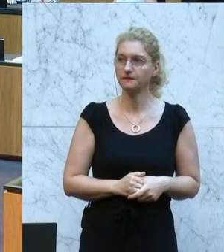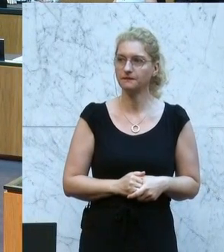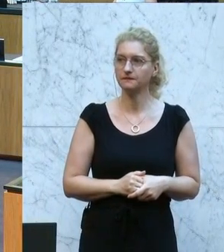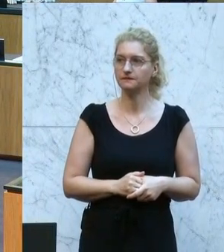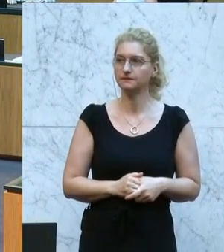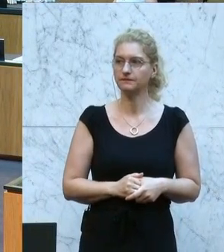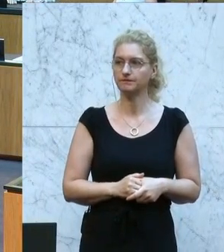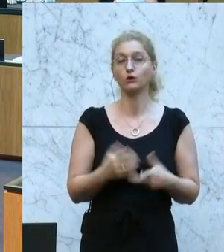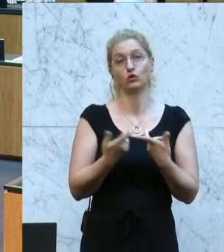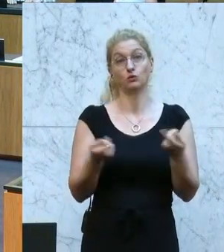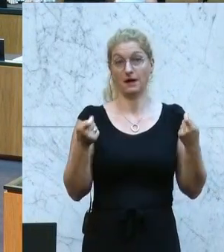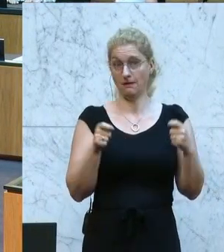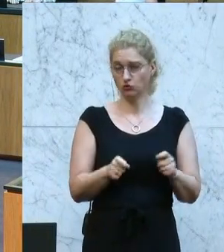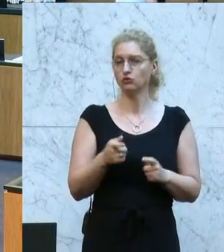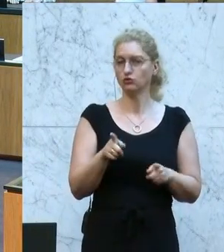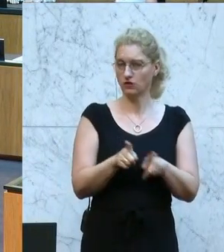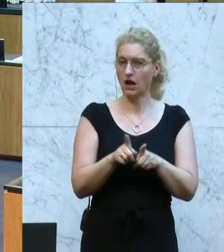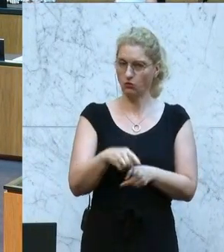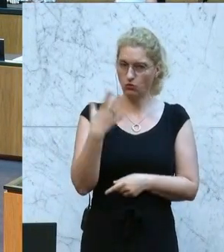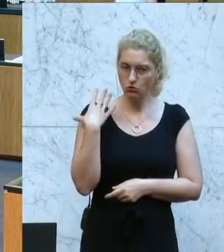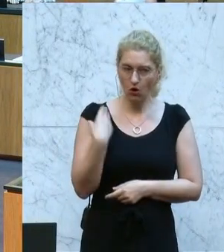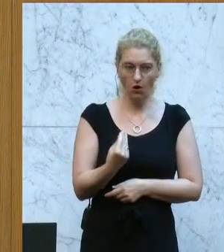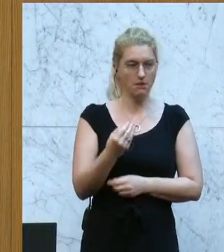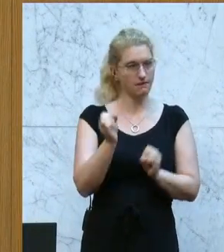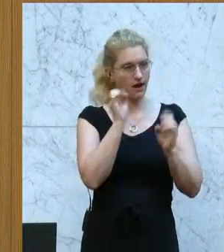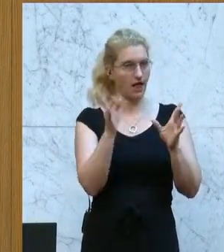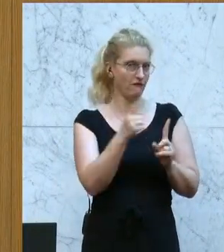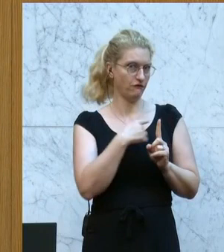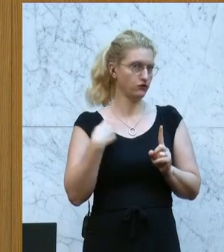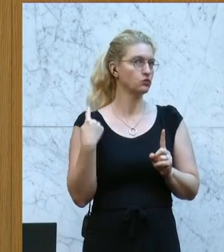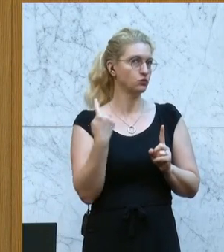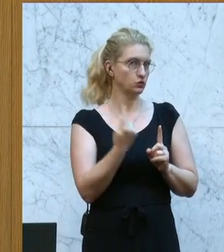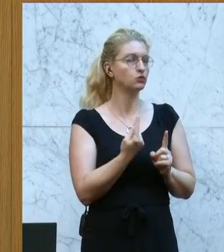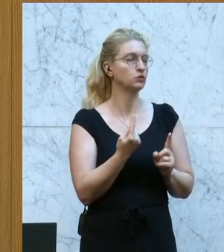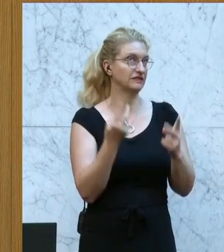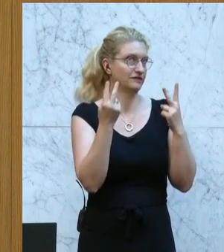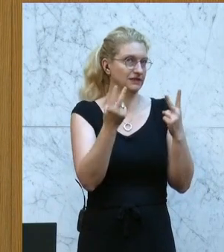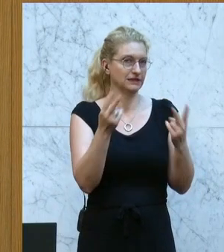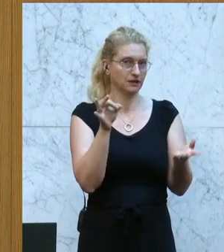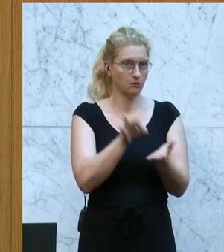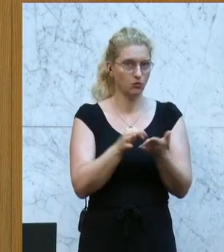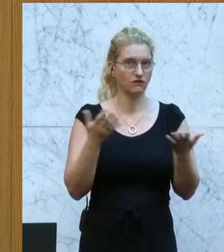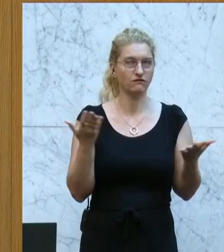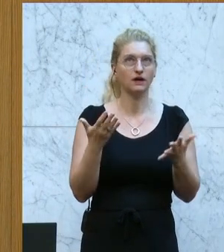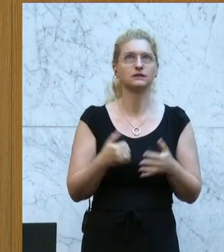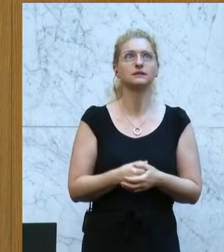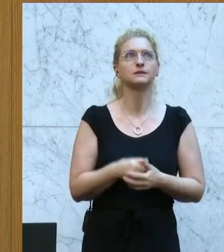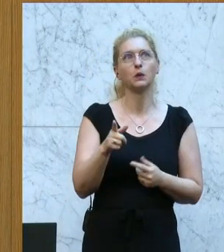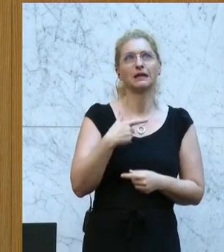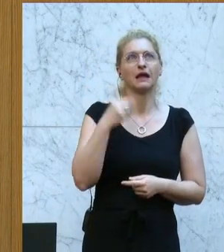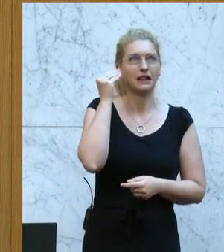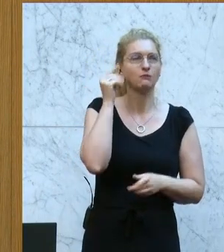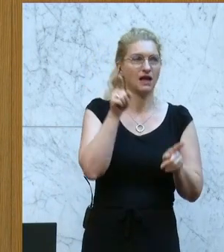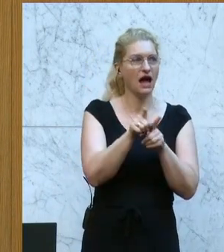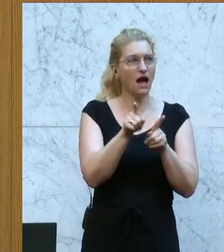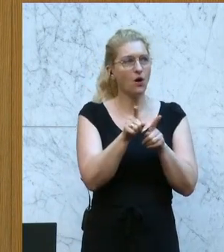Und abschließend noch einmal ganz für uns ein ganz entscheidender Punkt. Und ich glaube, da finden wir